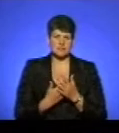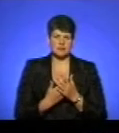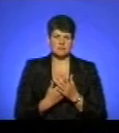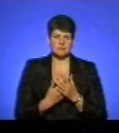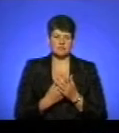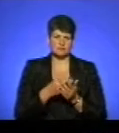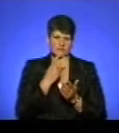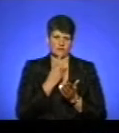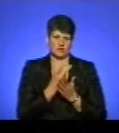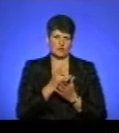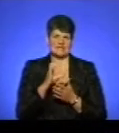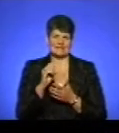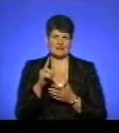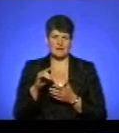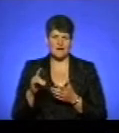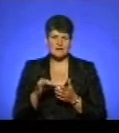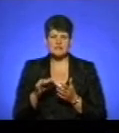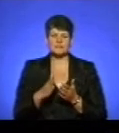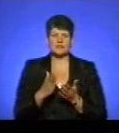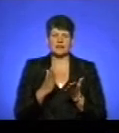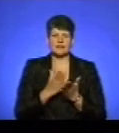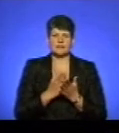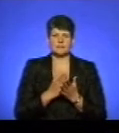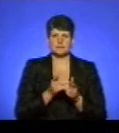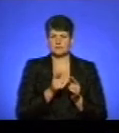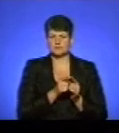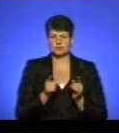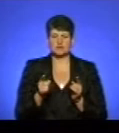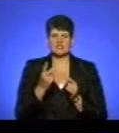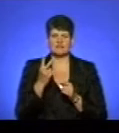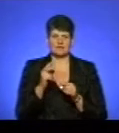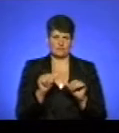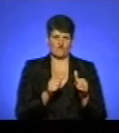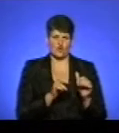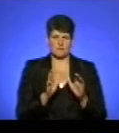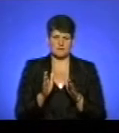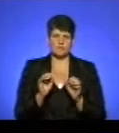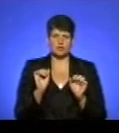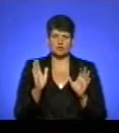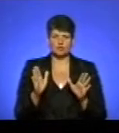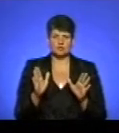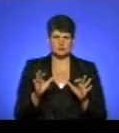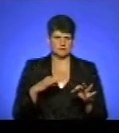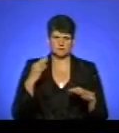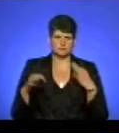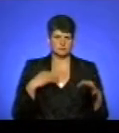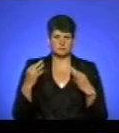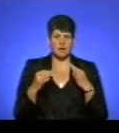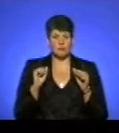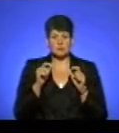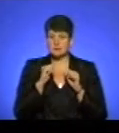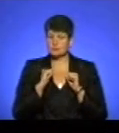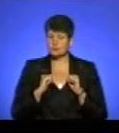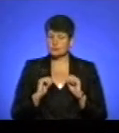сказу, який протікає в двох формах, може бути як і в буйній формі, так і в тихій.